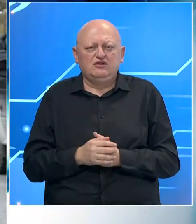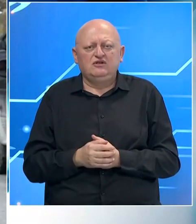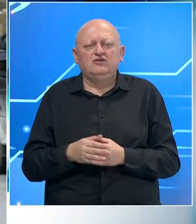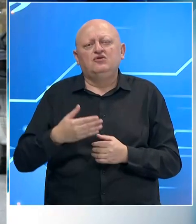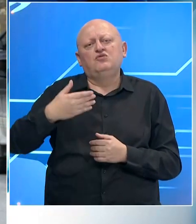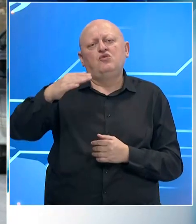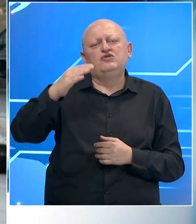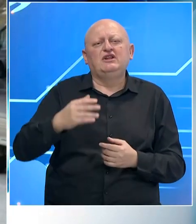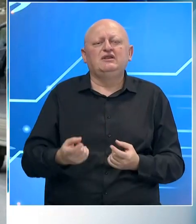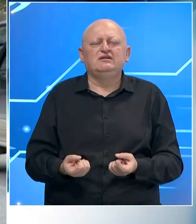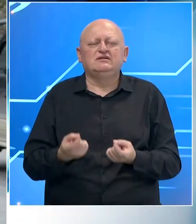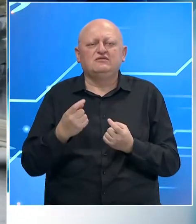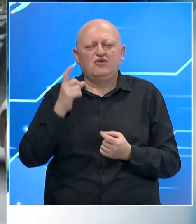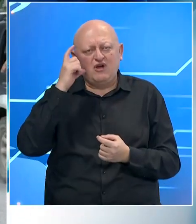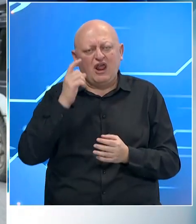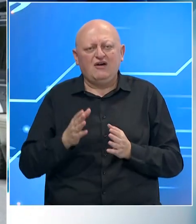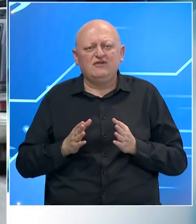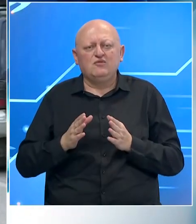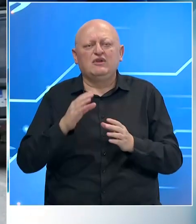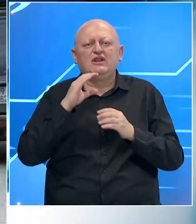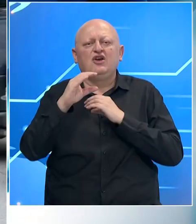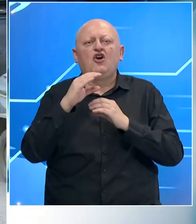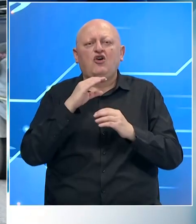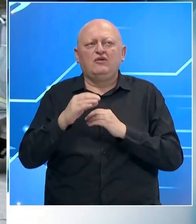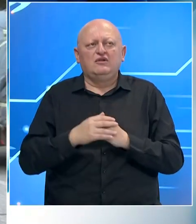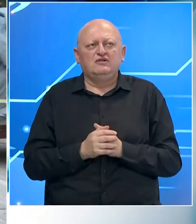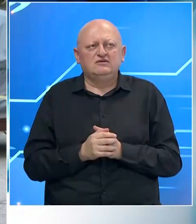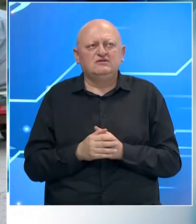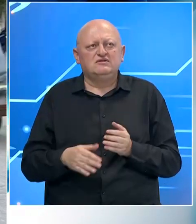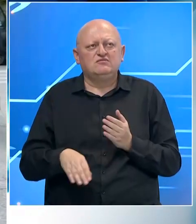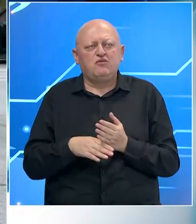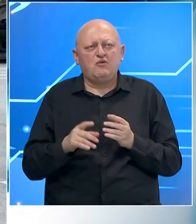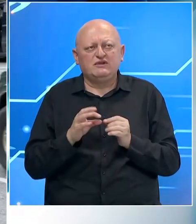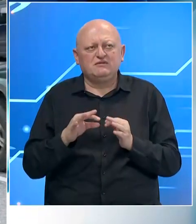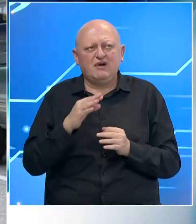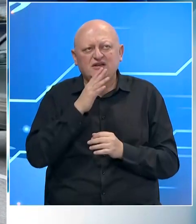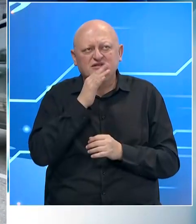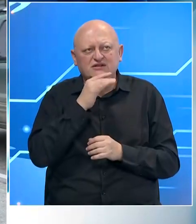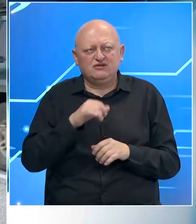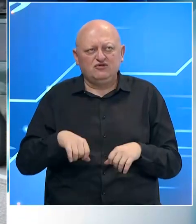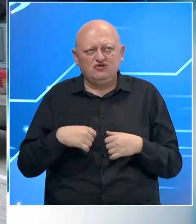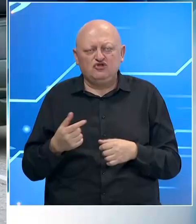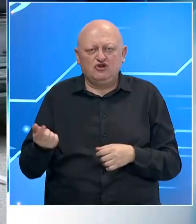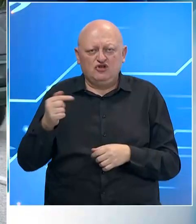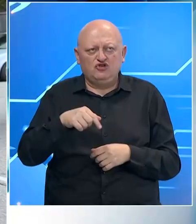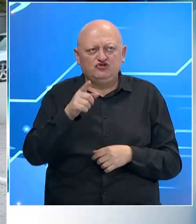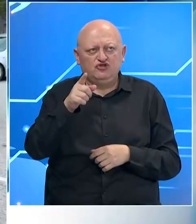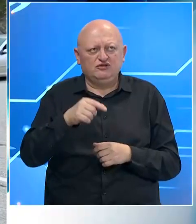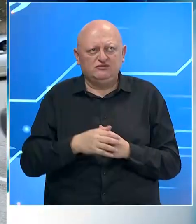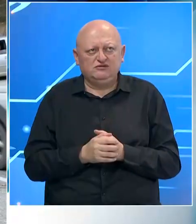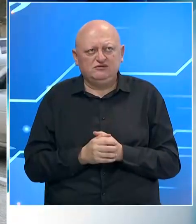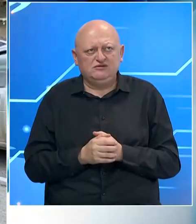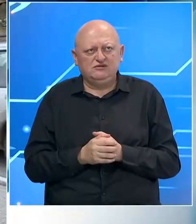udaljenim selima od glavne putne komunikacije. Pomozi Baj, Sarajeva je jutro zdošla do njih, no,